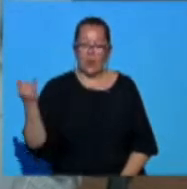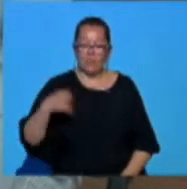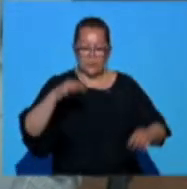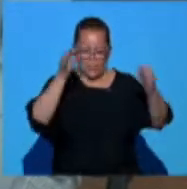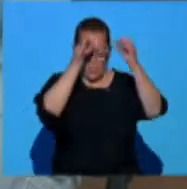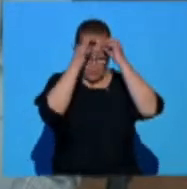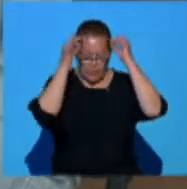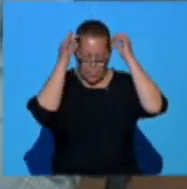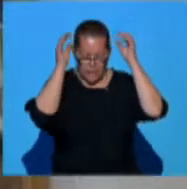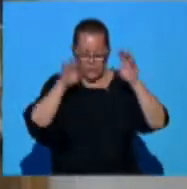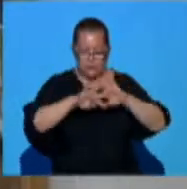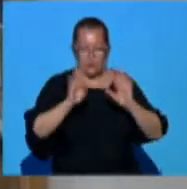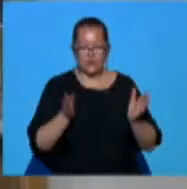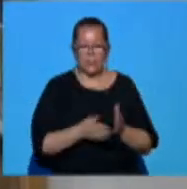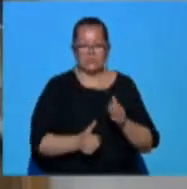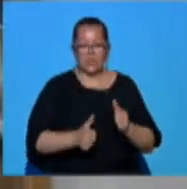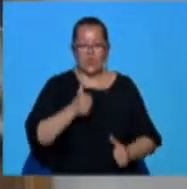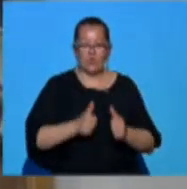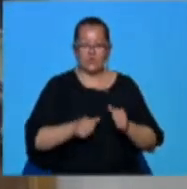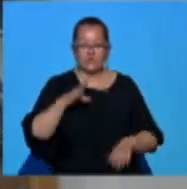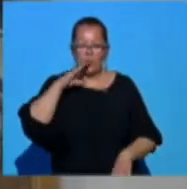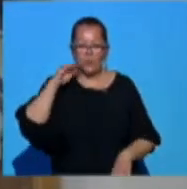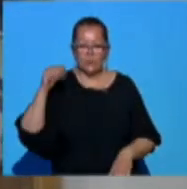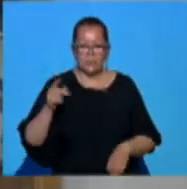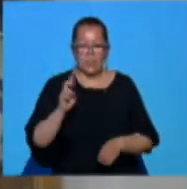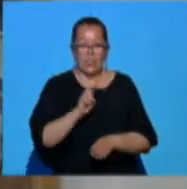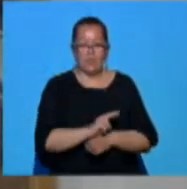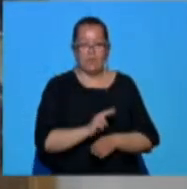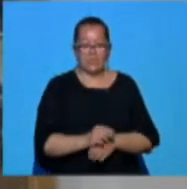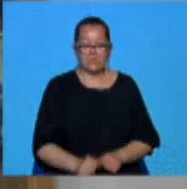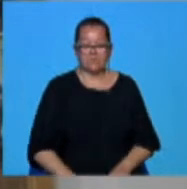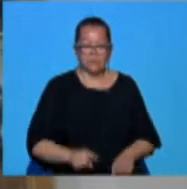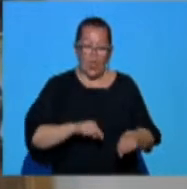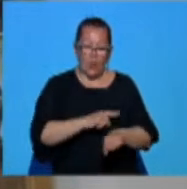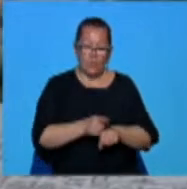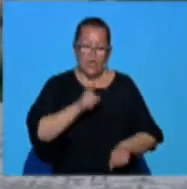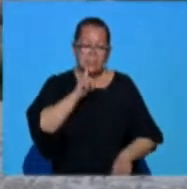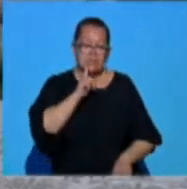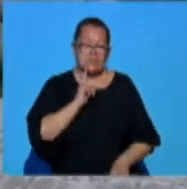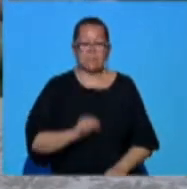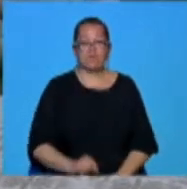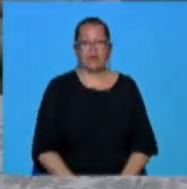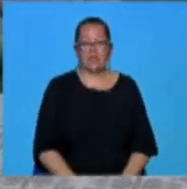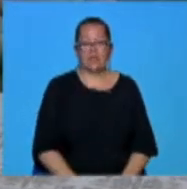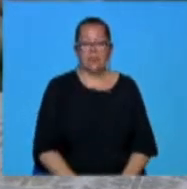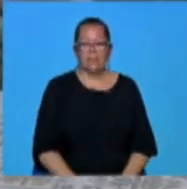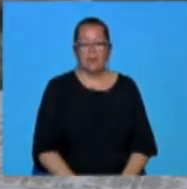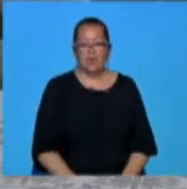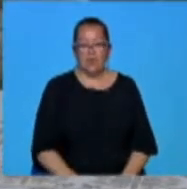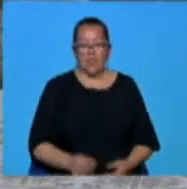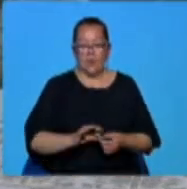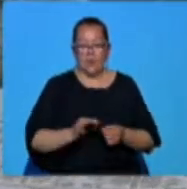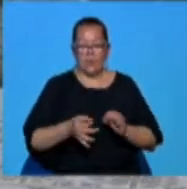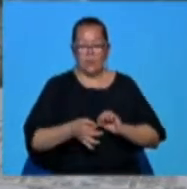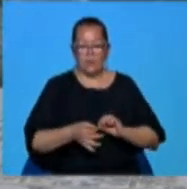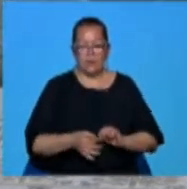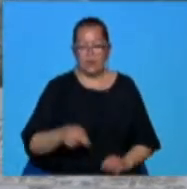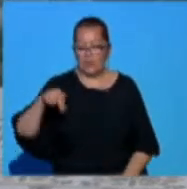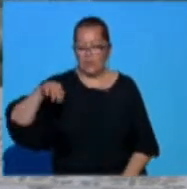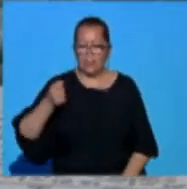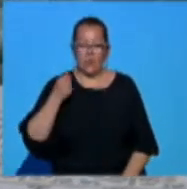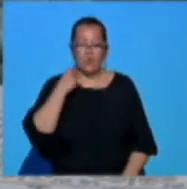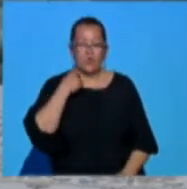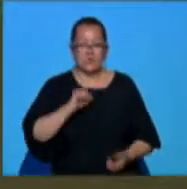cu premii de la toate concursurile la care au participat, atât la materiile clasice studiate în toate liceele, dar mai ales la olimpiadele precum cea de